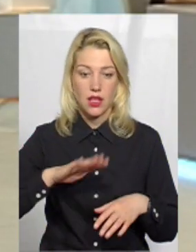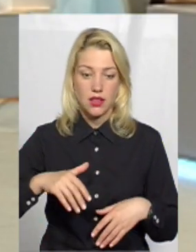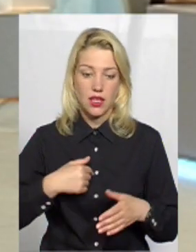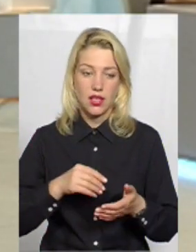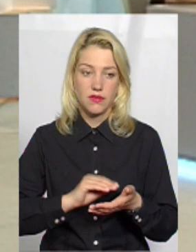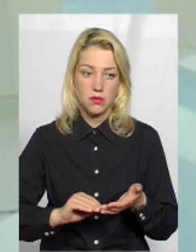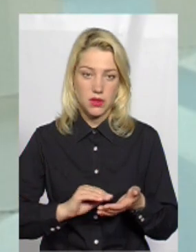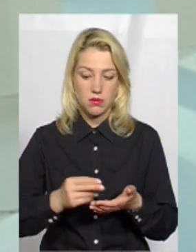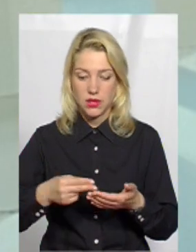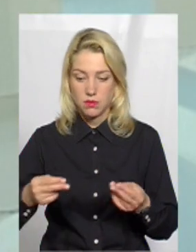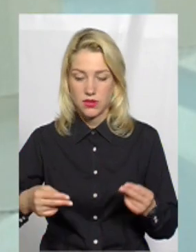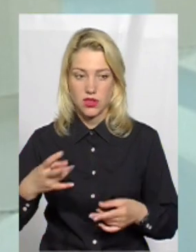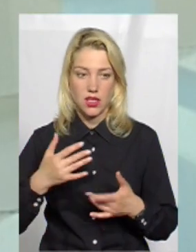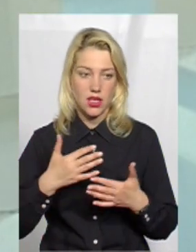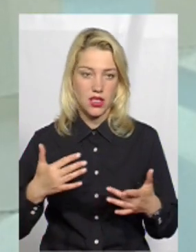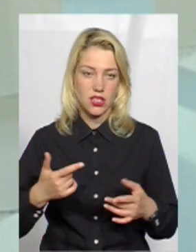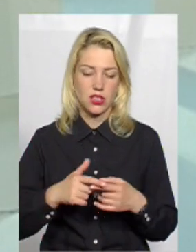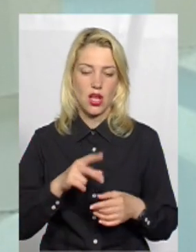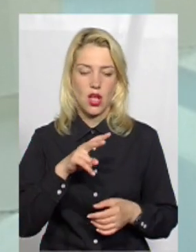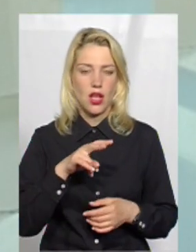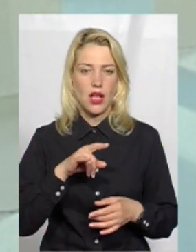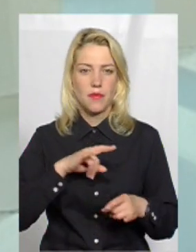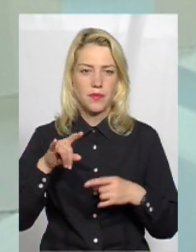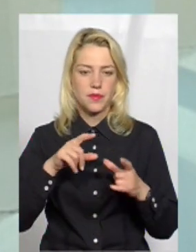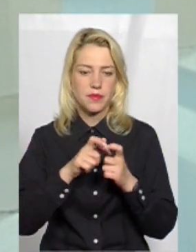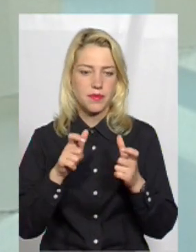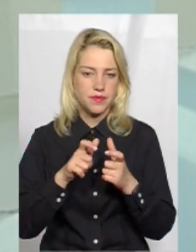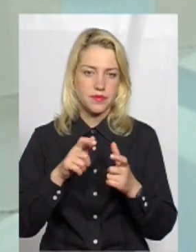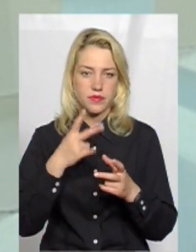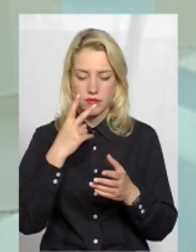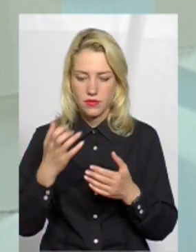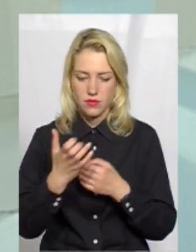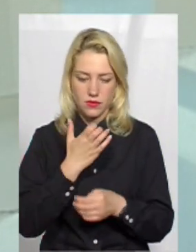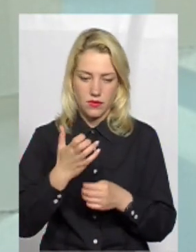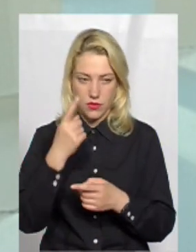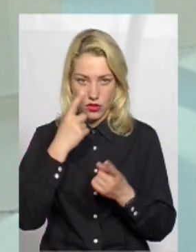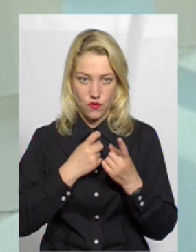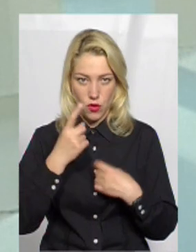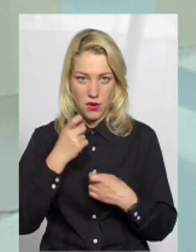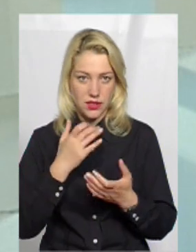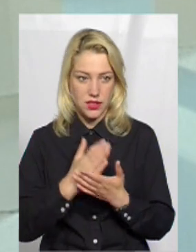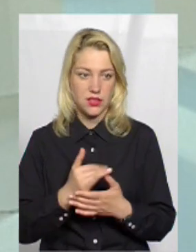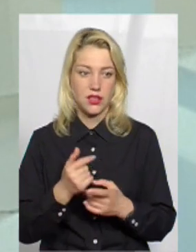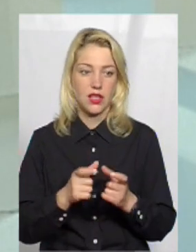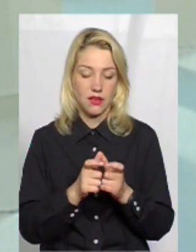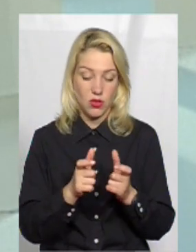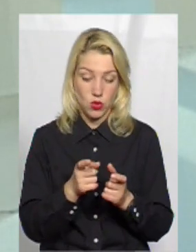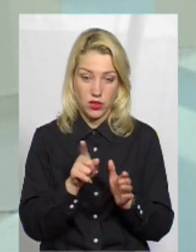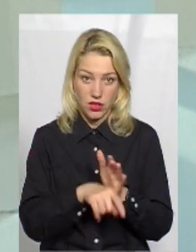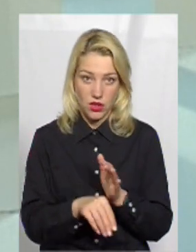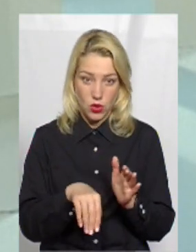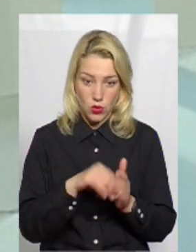підписуєтесь на різні там агрегатори, лоукості, і ви кожен день отримуєте інформацію, квиток знайшли,